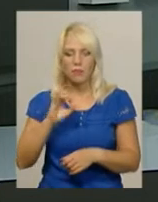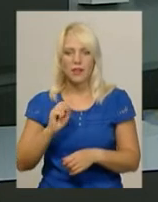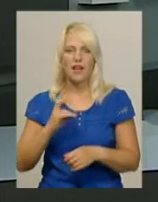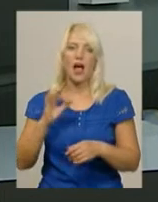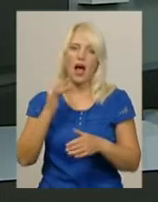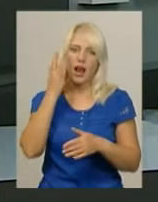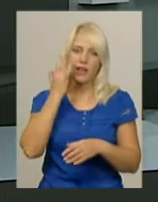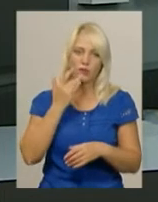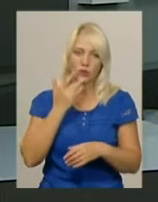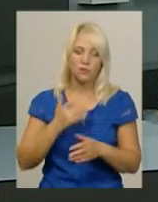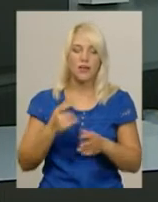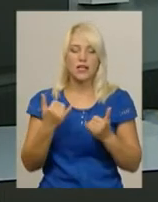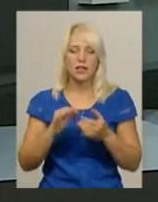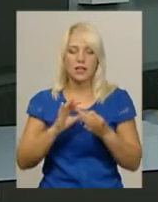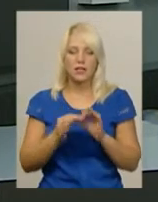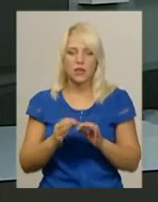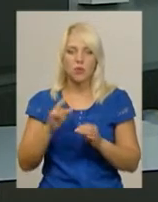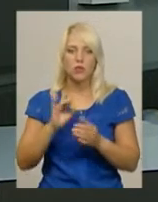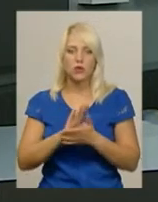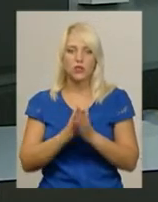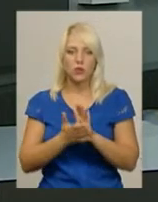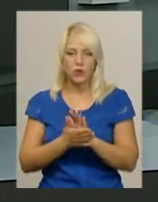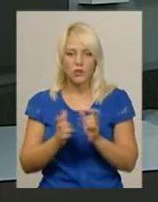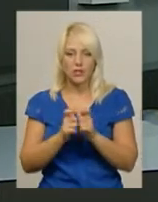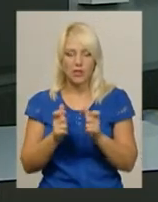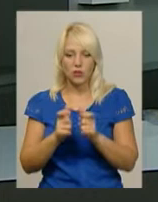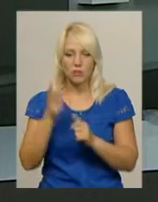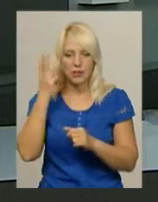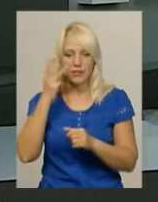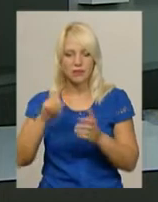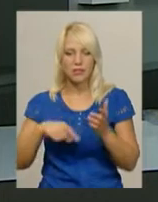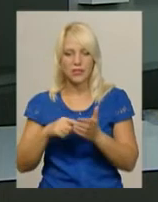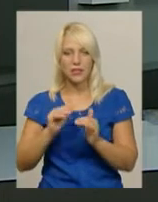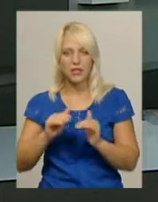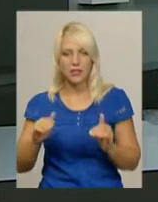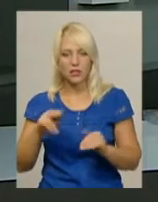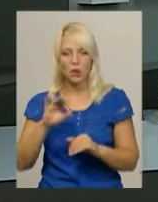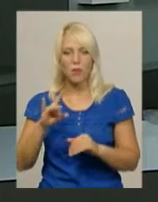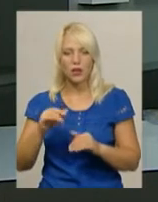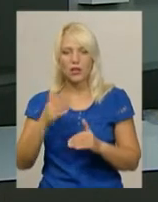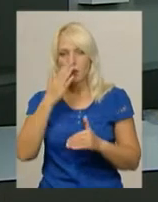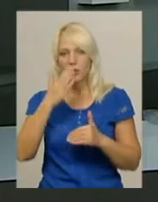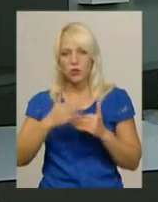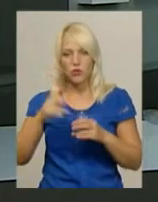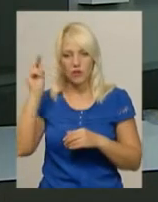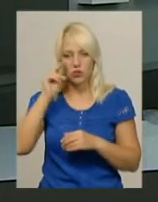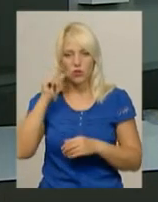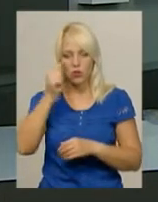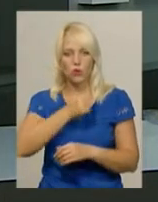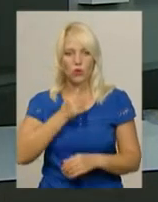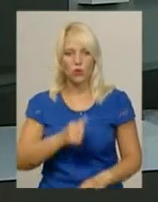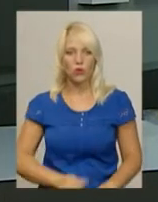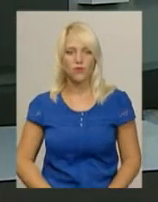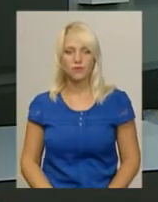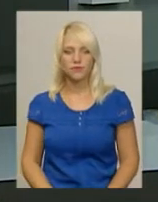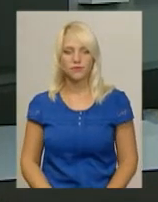усього літа. Детальніше про ситуацію з талонами у Хмельницькій міській дитячій поліклініці напередодні навчального року в сюжеті Наталії Сідової.